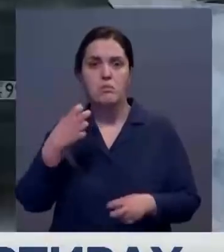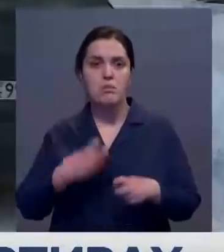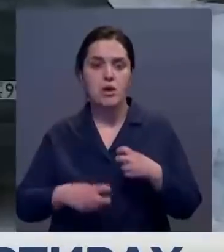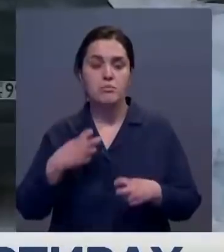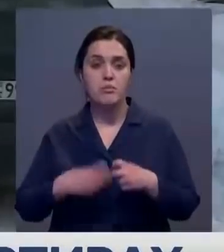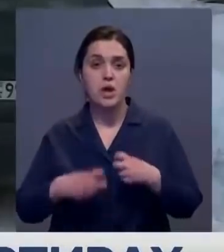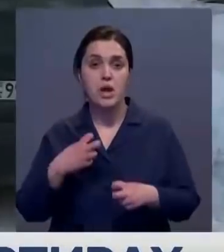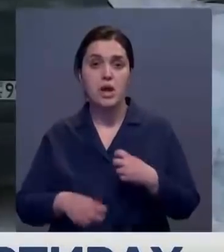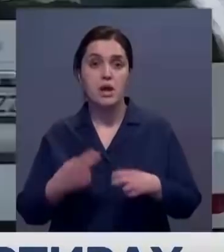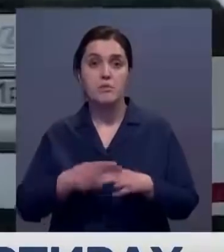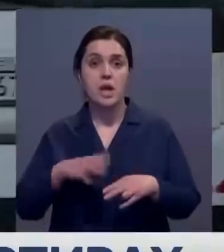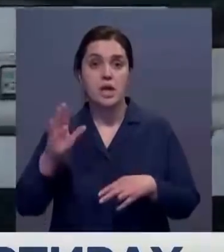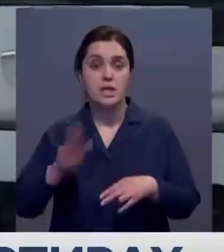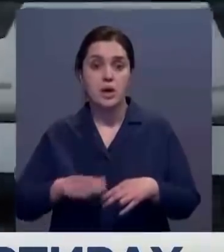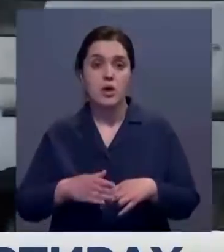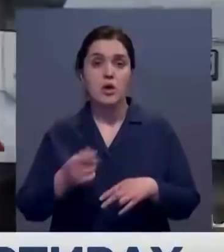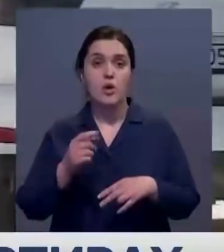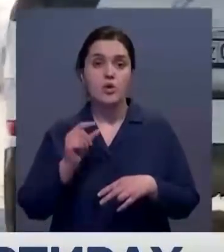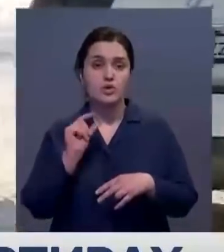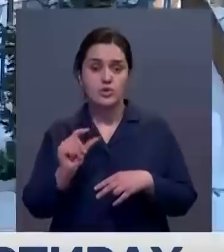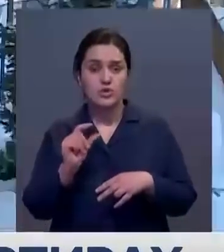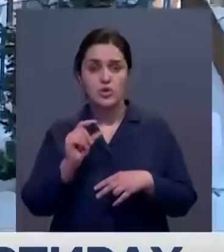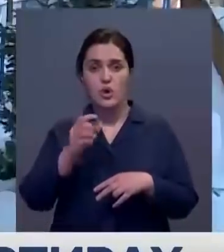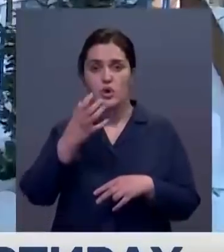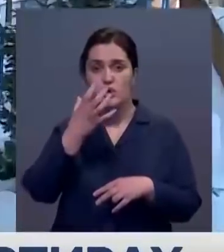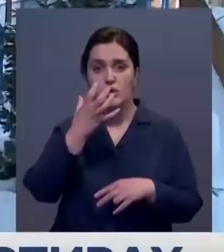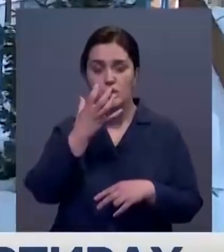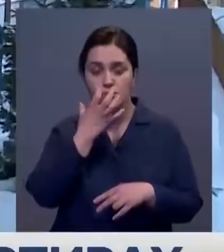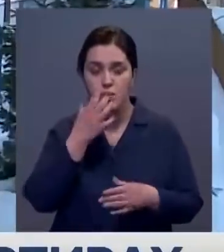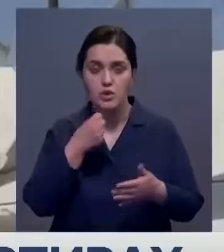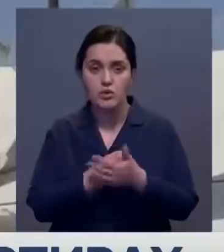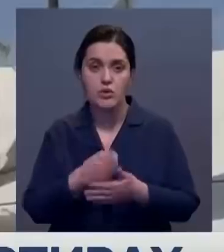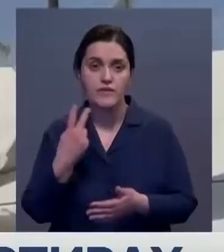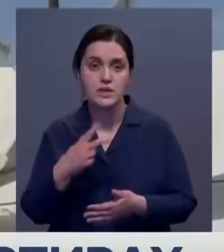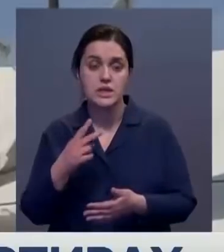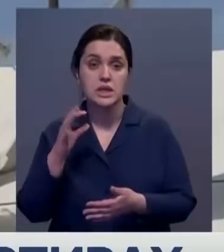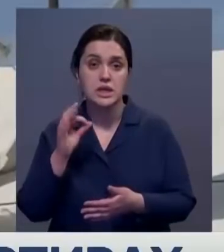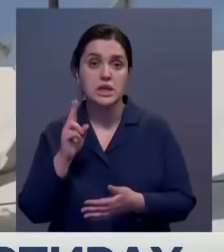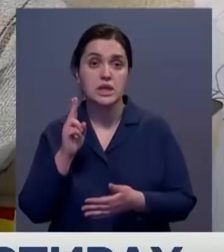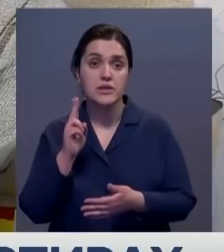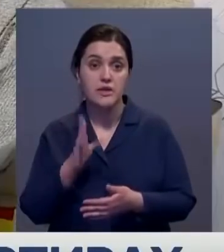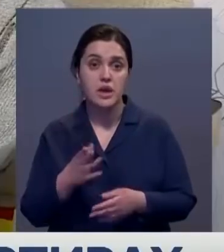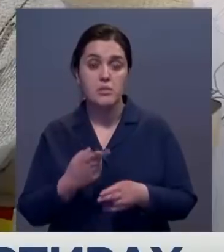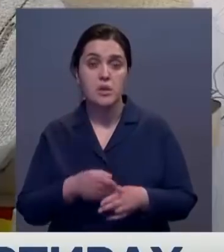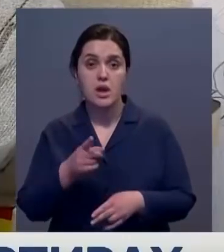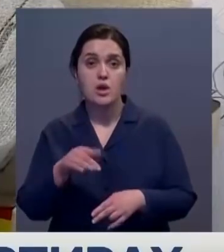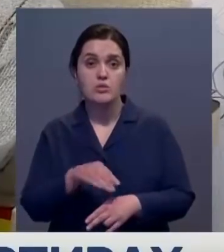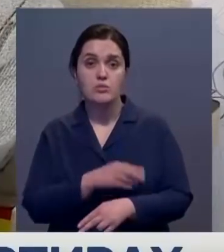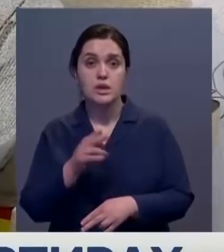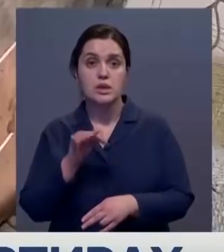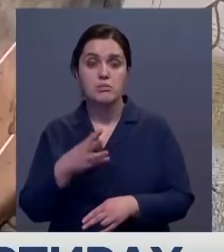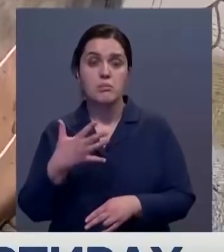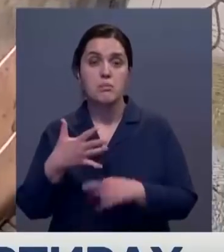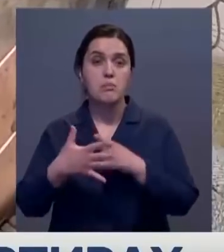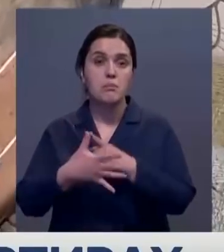Если у жителей этажами ниже еще как-то цифра на домашних термометрах поднимается до 20 градусов, то в квартире супругов Ким, живущих на пятом